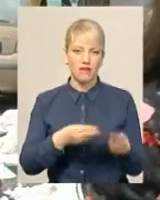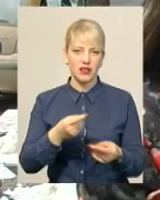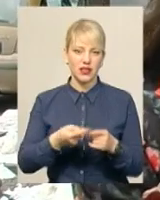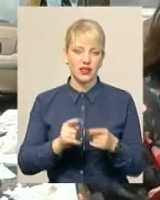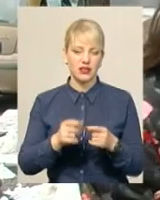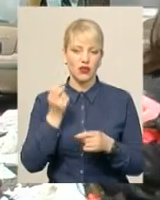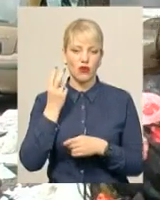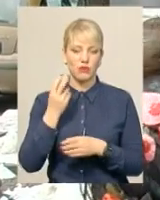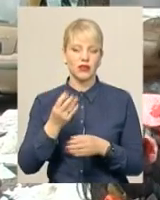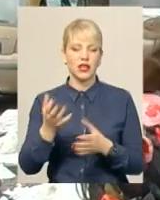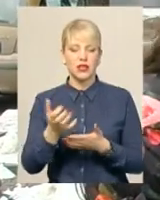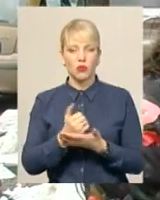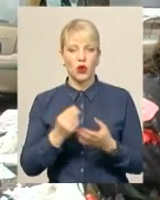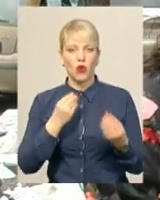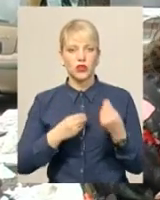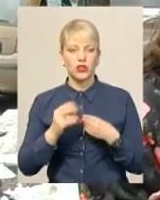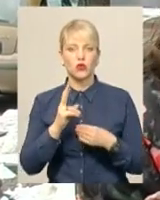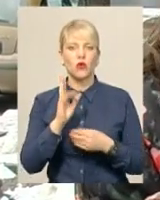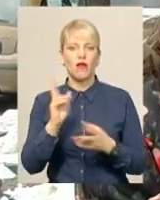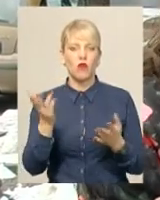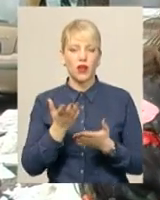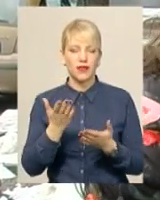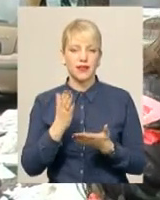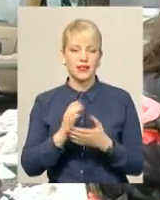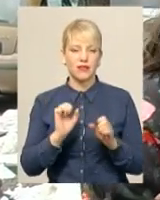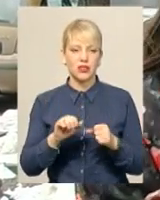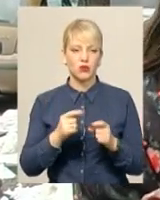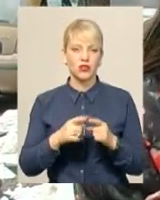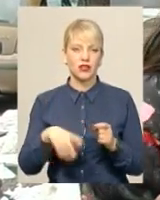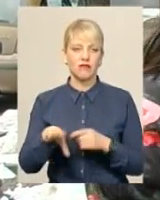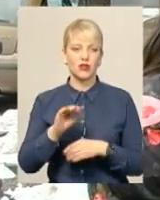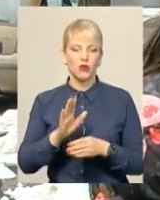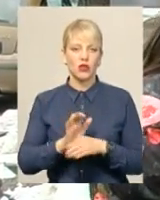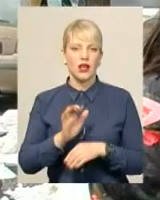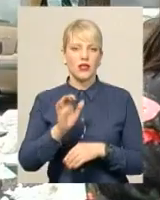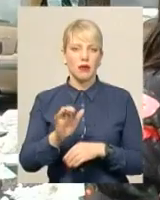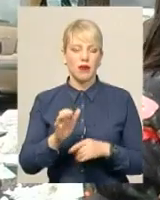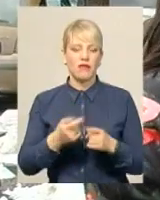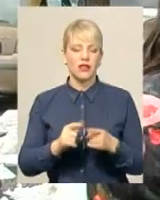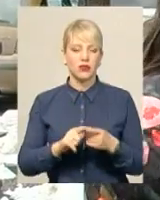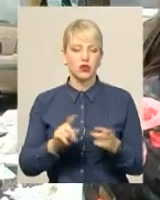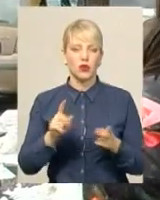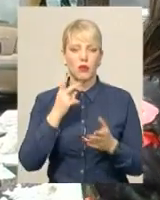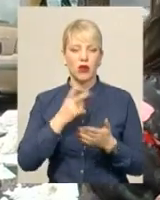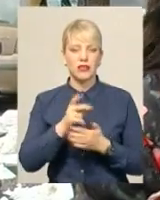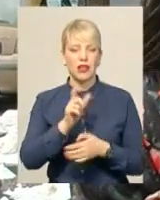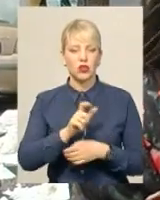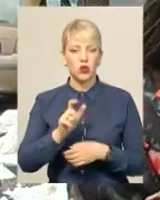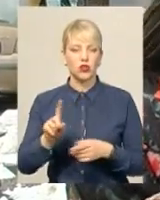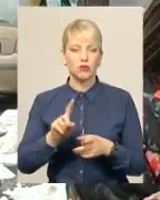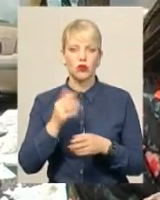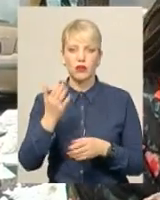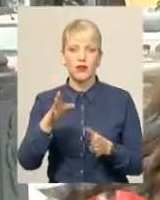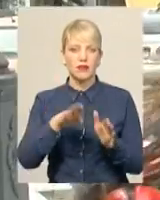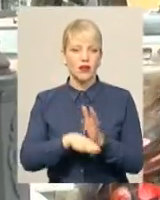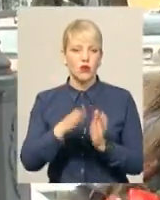собирали одежу, у кого які можливості є. І це все буде направлено на те, щоб показати людям, що вони нічим не